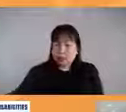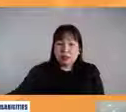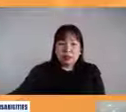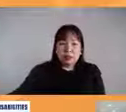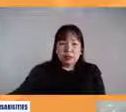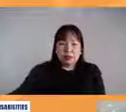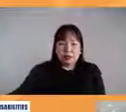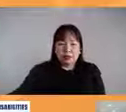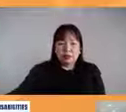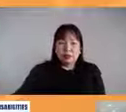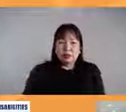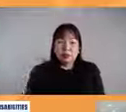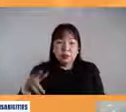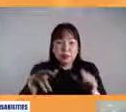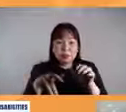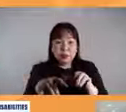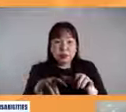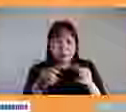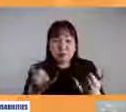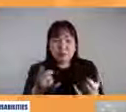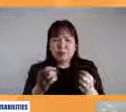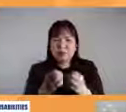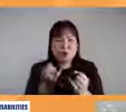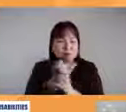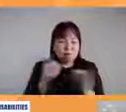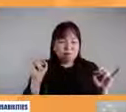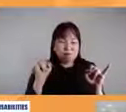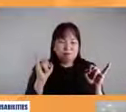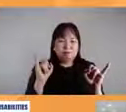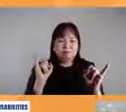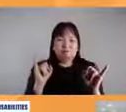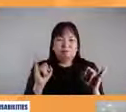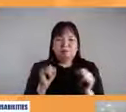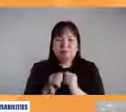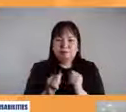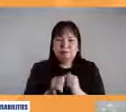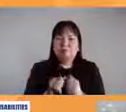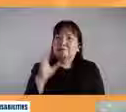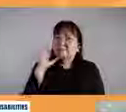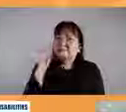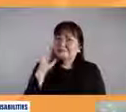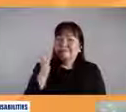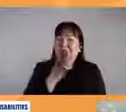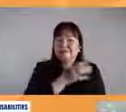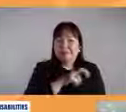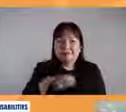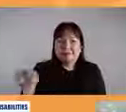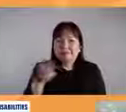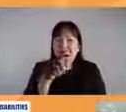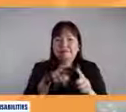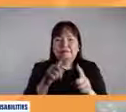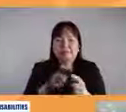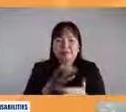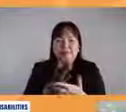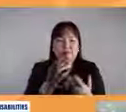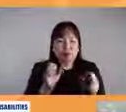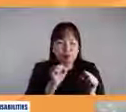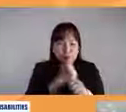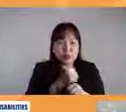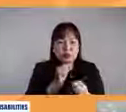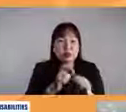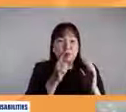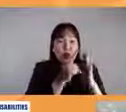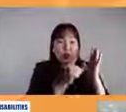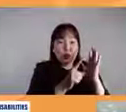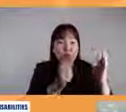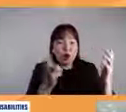people or more independent people at marami nang nagagawa mas productive so dapat ang batas ay sumusunod sa mga